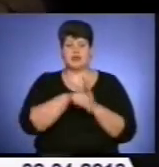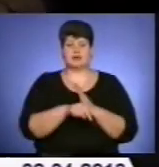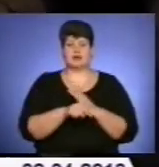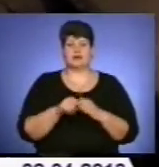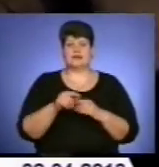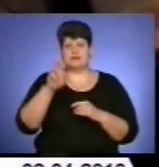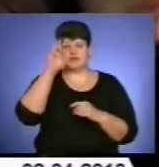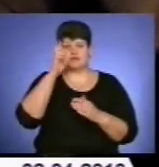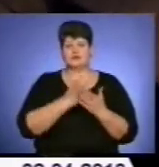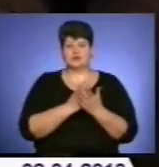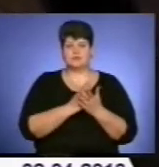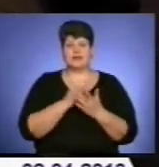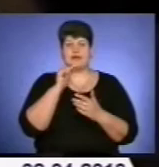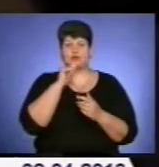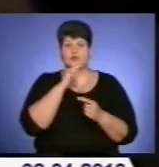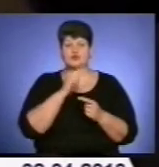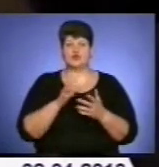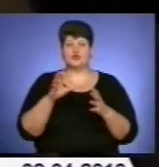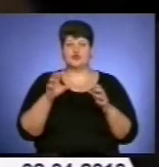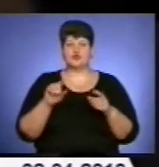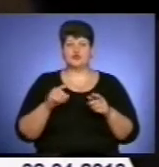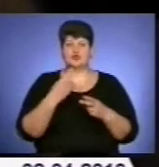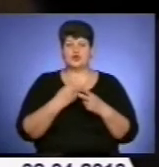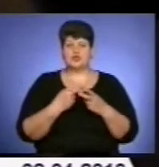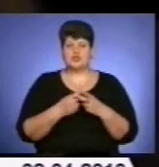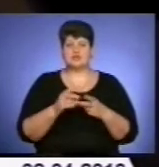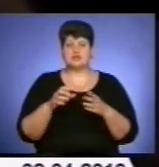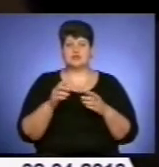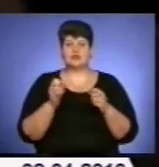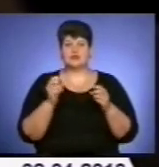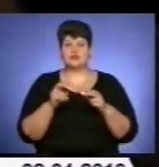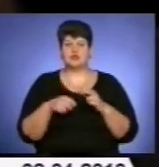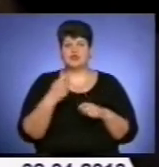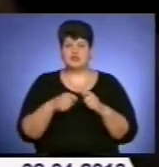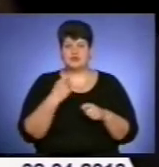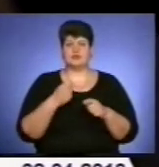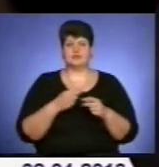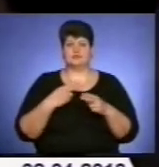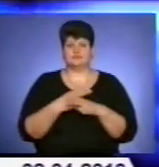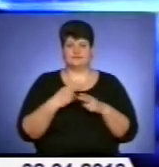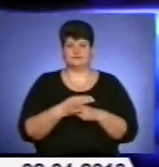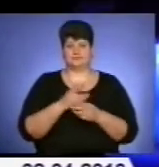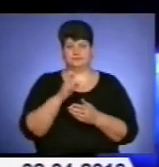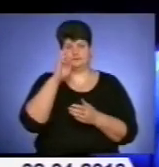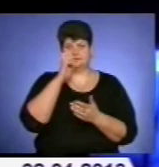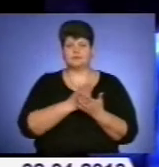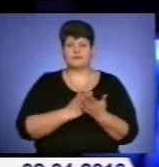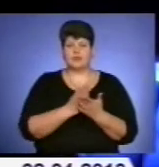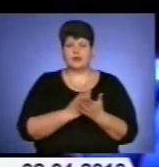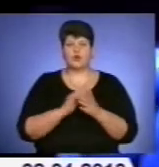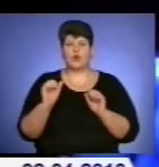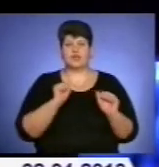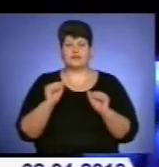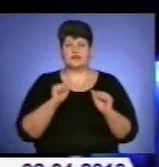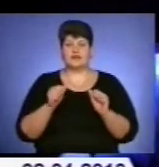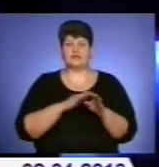Державної служби боротьби з економічною злочинністю завадило корисливим планам державного службовця. До керівника виконавчої